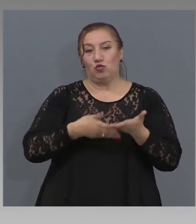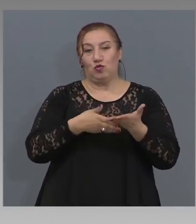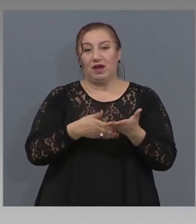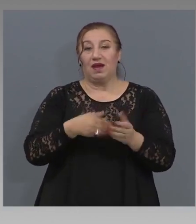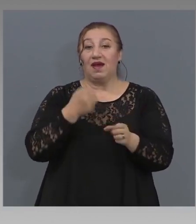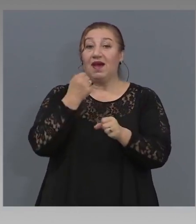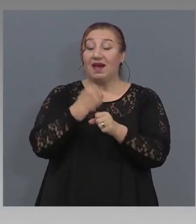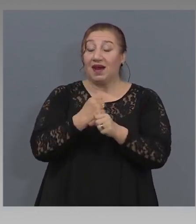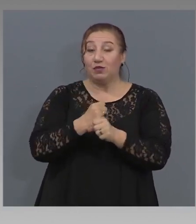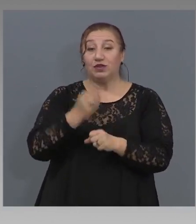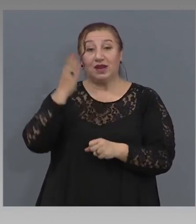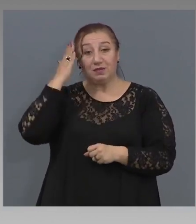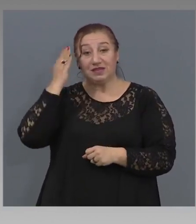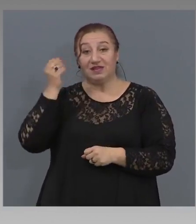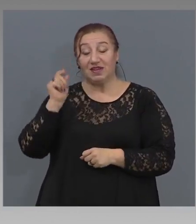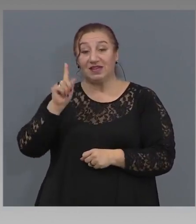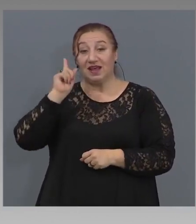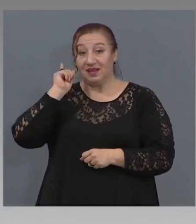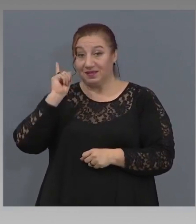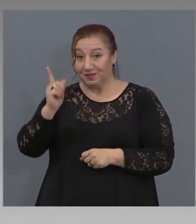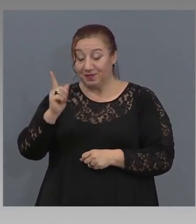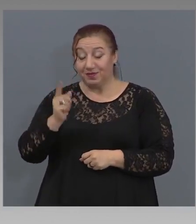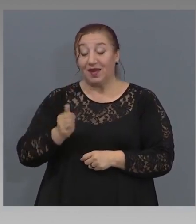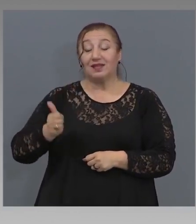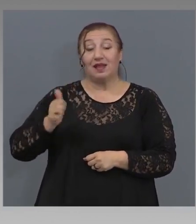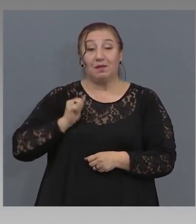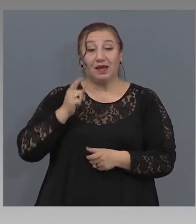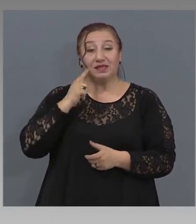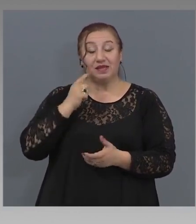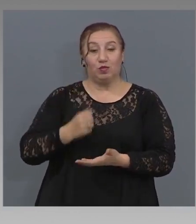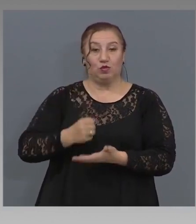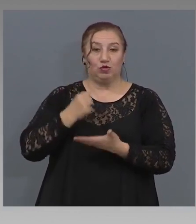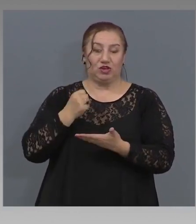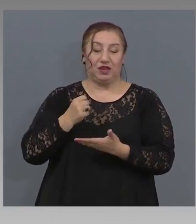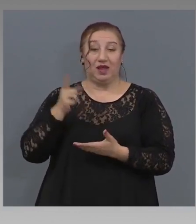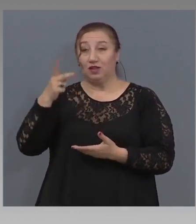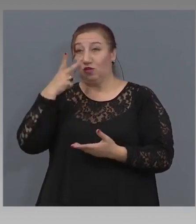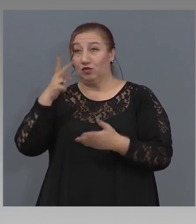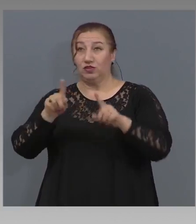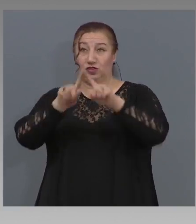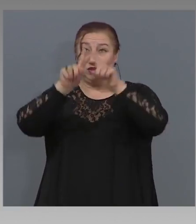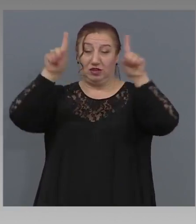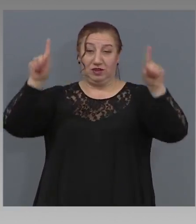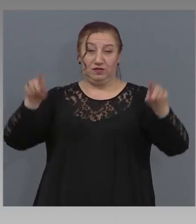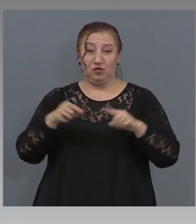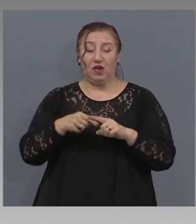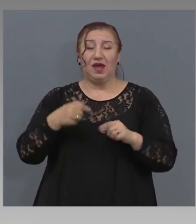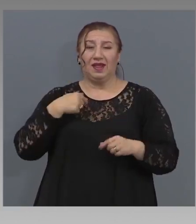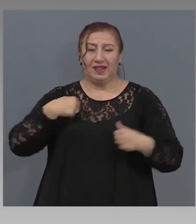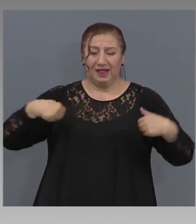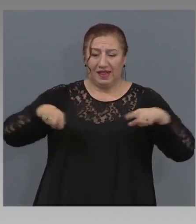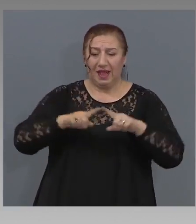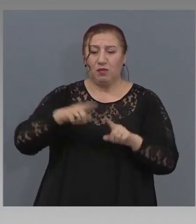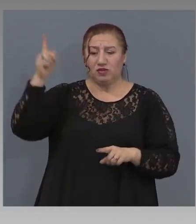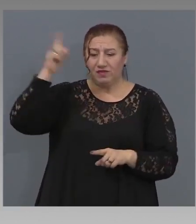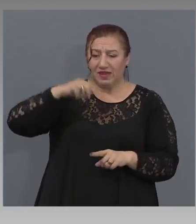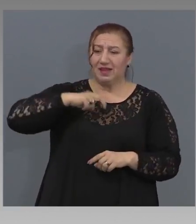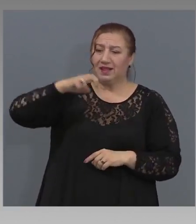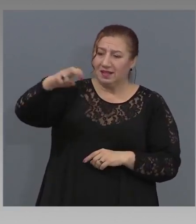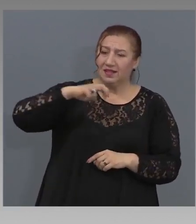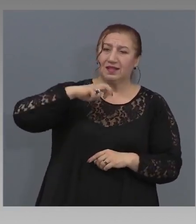Работа на министра на финансите е да пази бюджет. Цялата картина е пред него. Иначе ние всеки ден може да ходиме при него и да искаме пари.